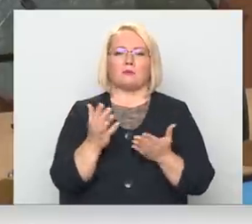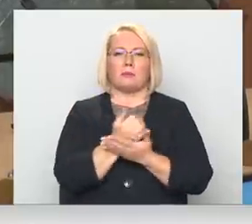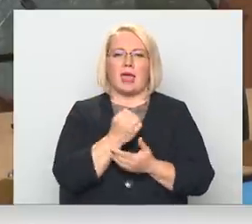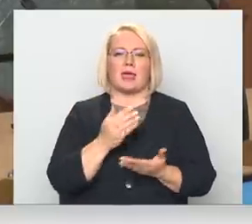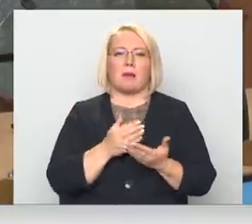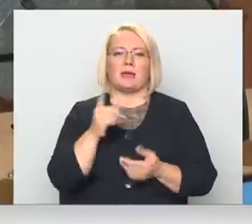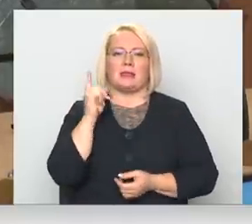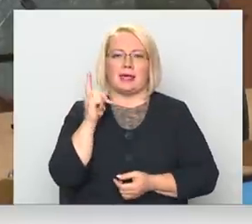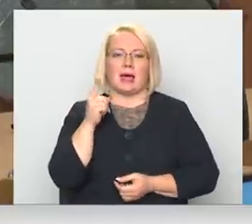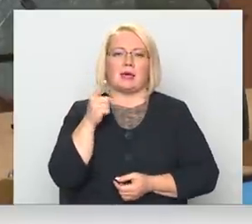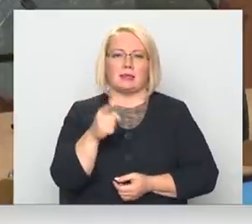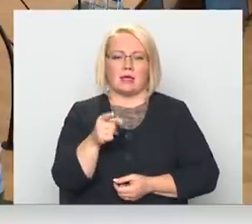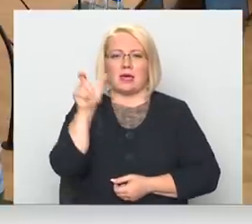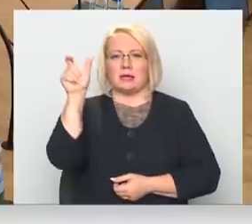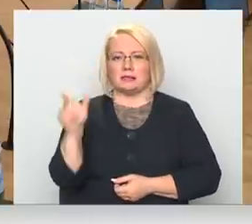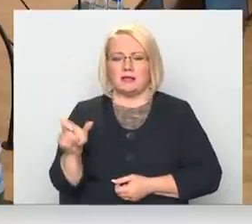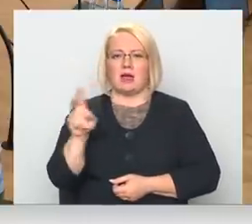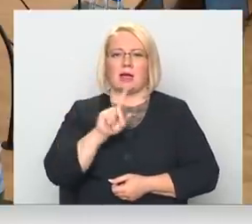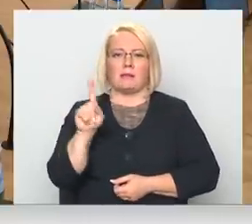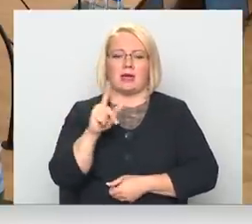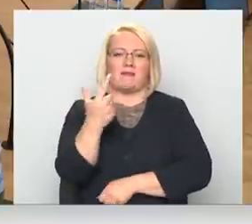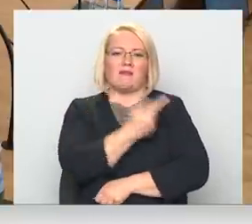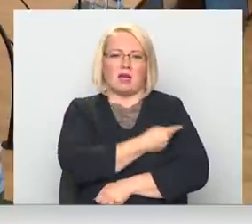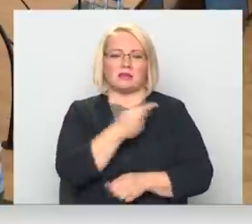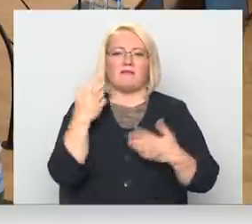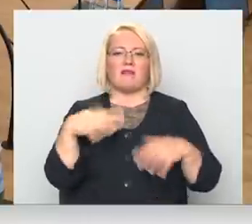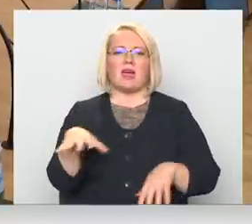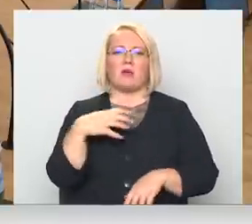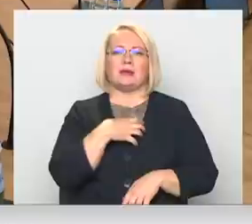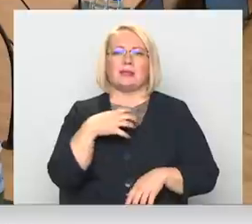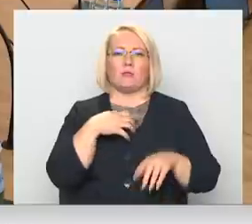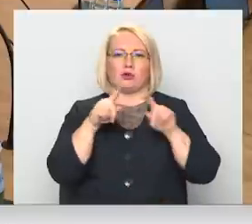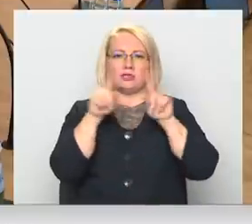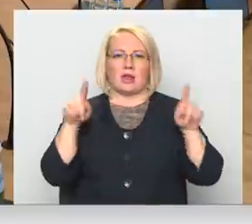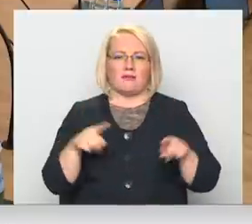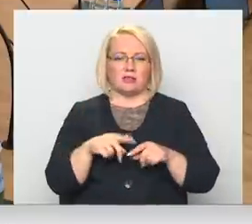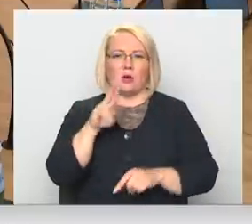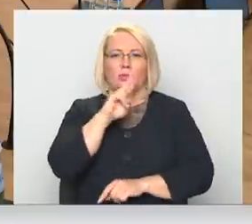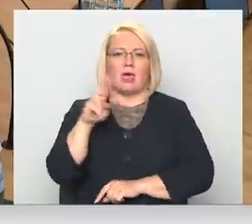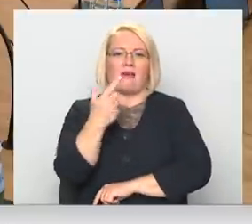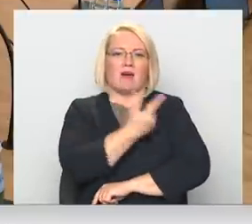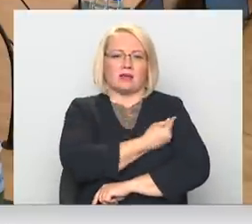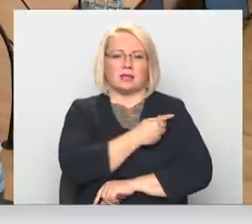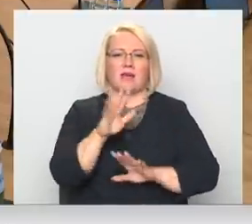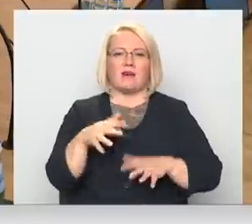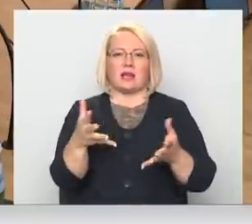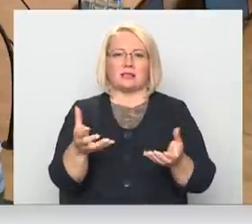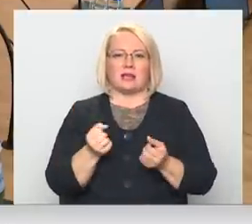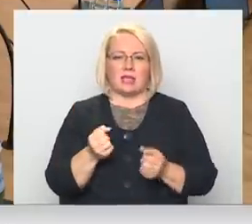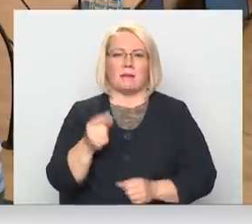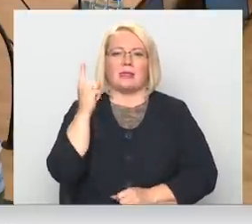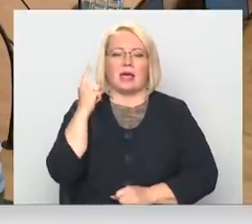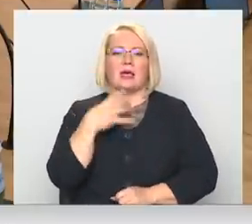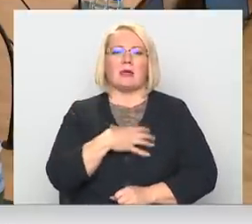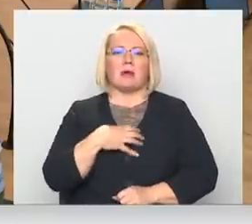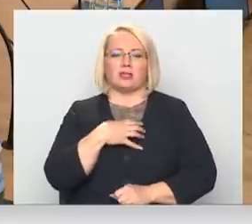tikai tad, ja cilvēkam ir vakcinācijas vai pārsļimošanas. Certifikāti savukārt nevakcinētie varēja saņemt tikai pavisam nepieciešams